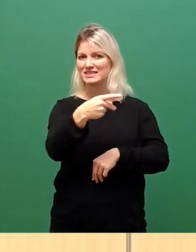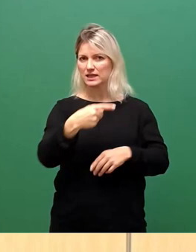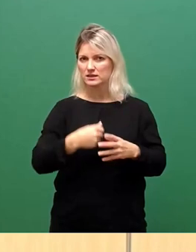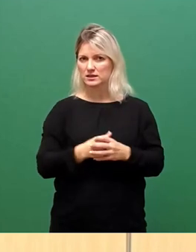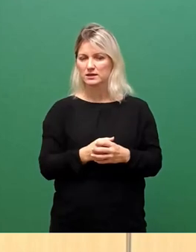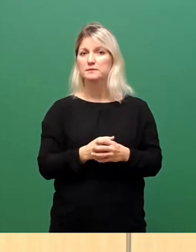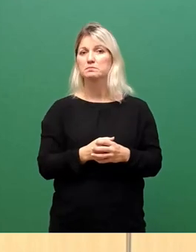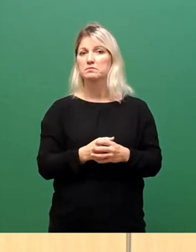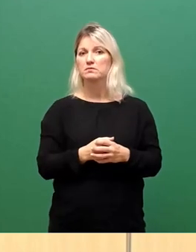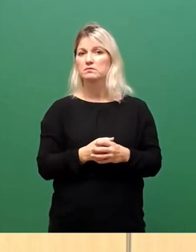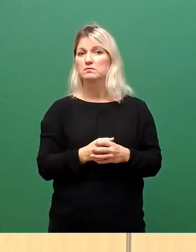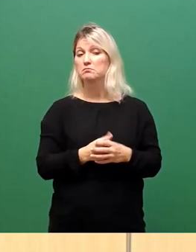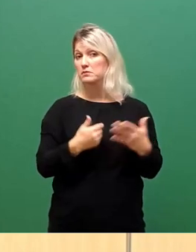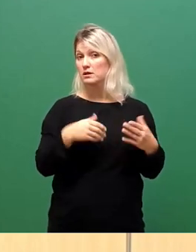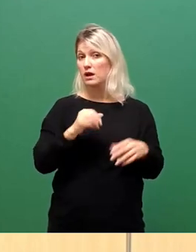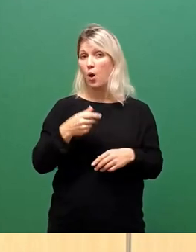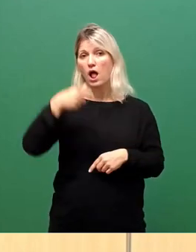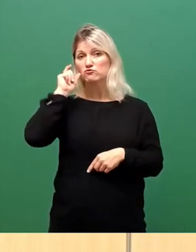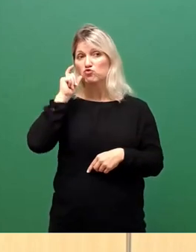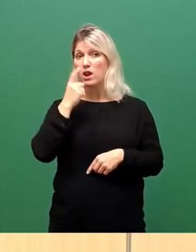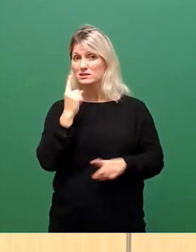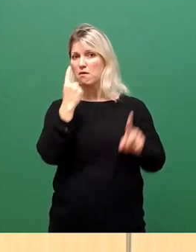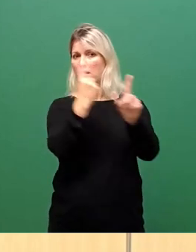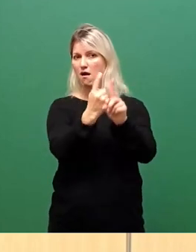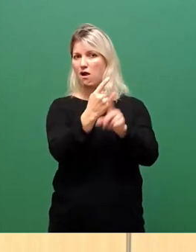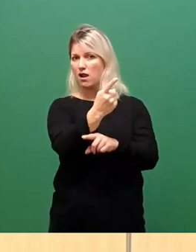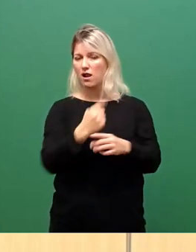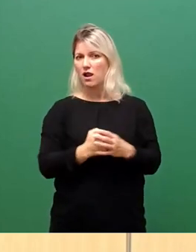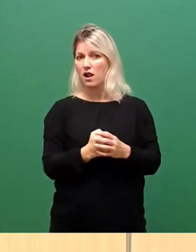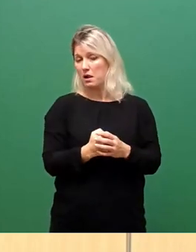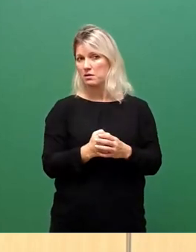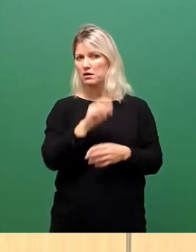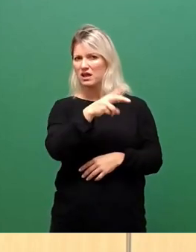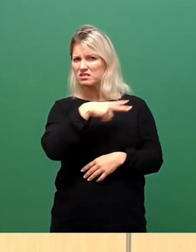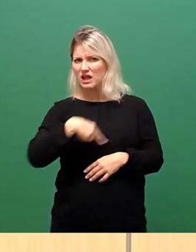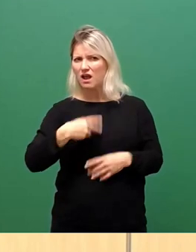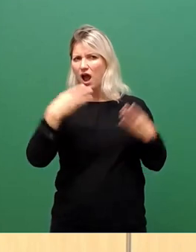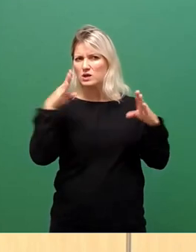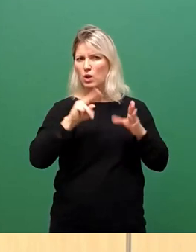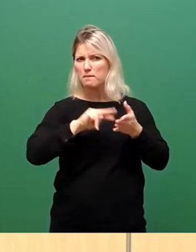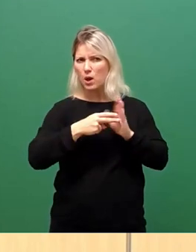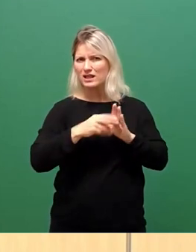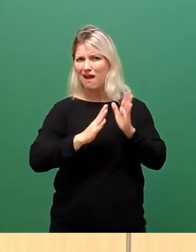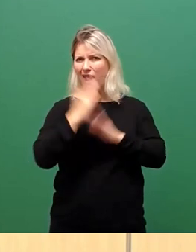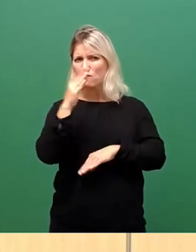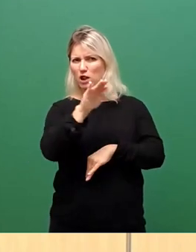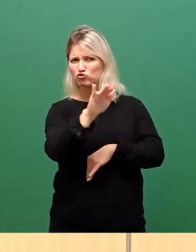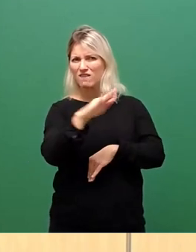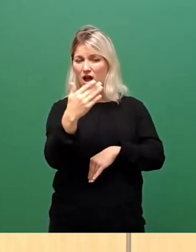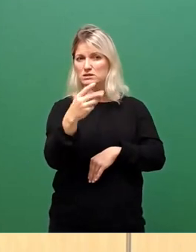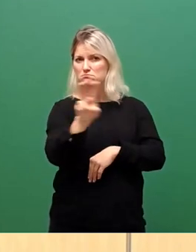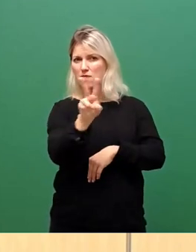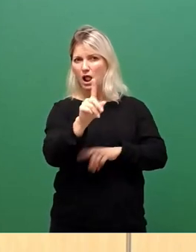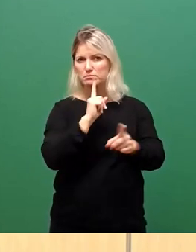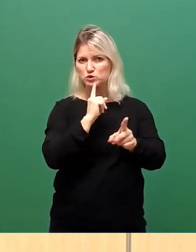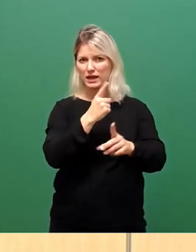sich mit ihr ja mal Olaf Scholz, der neue Bundeskanzler, um die Erfolge der dänischen Asylpolitik zu besprechen. Dänemark hat sich intensiv und